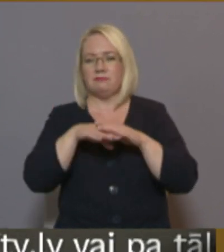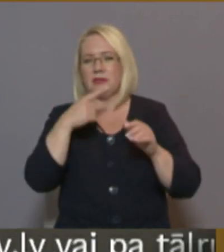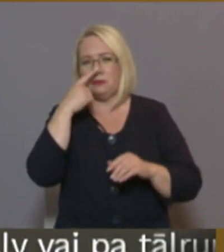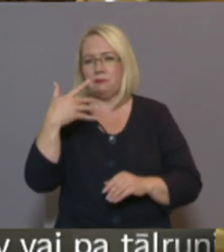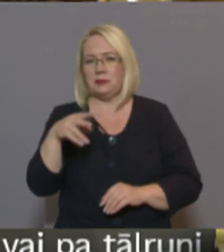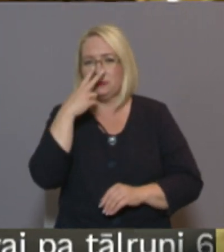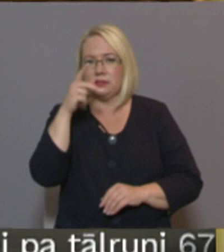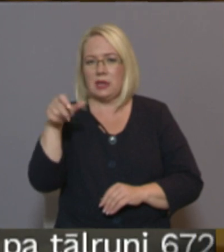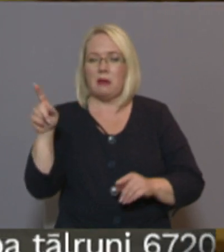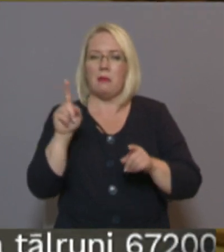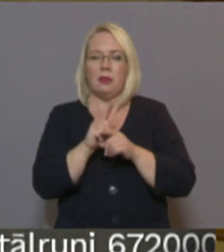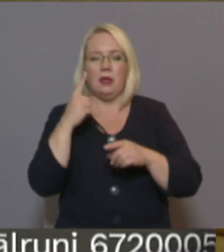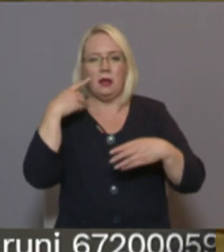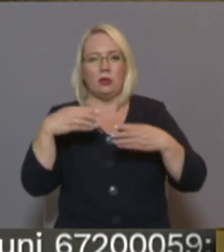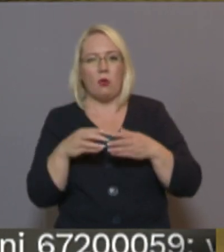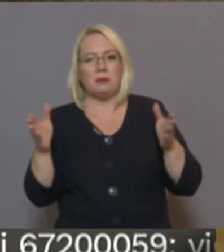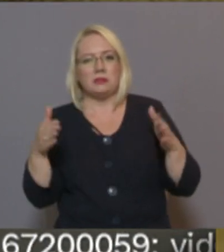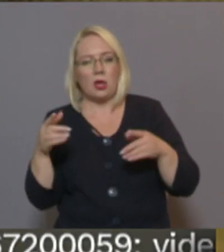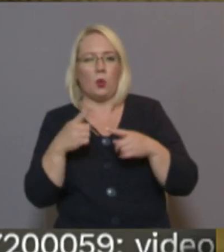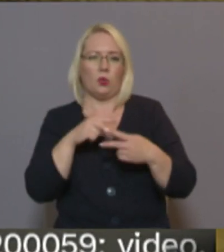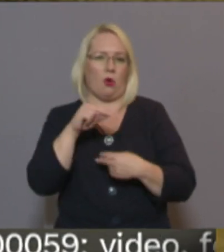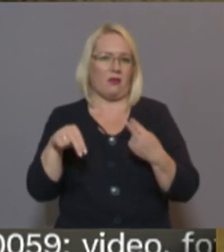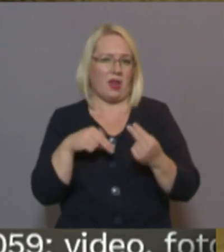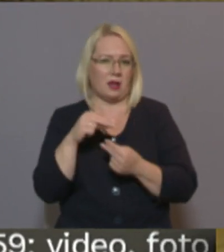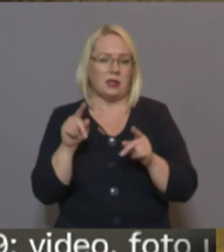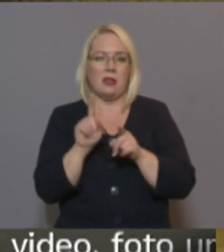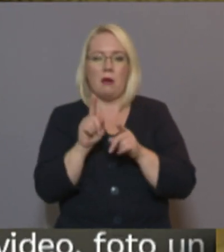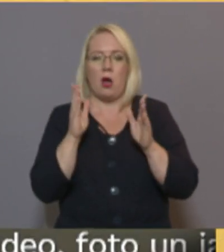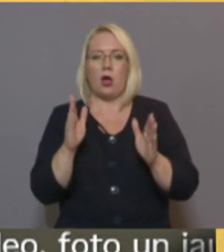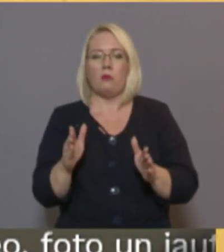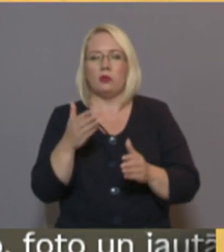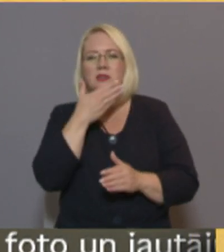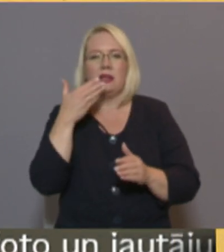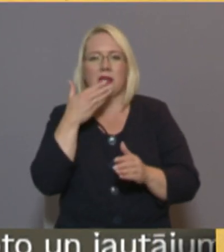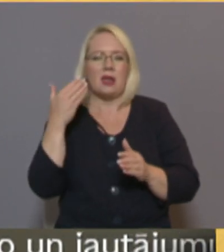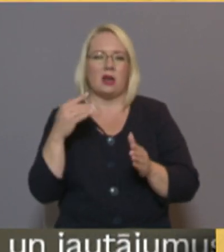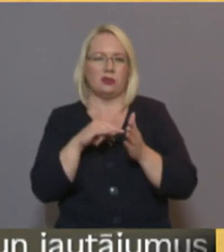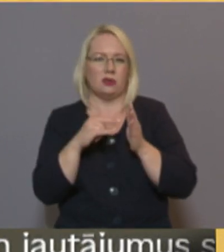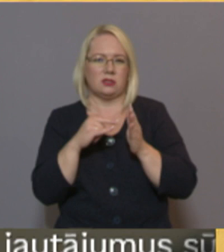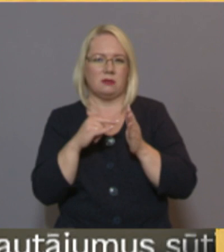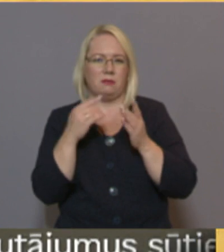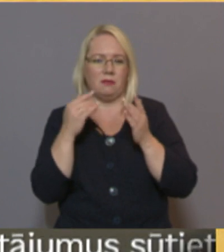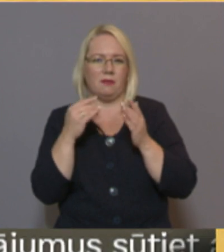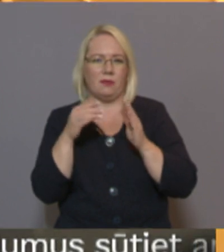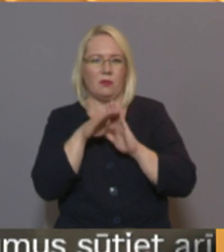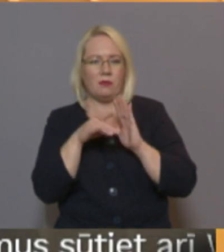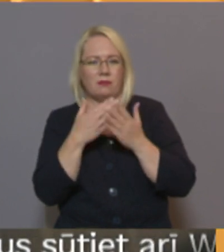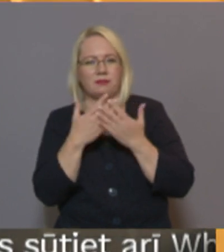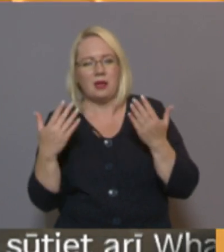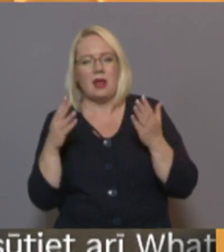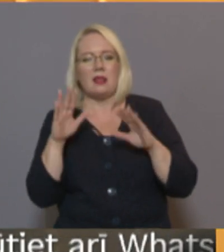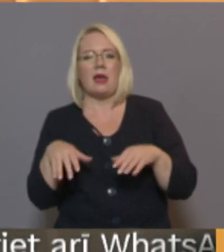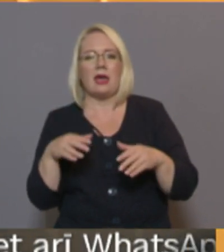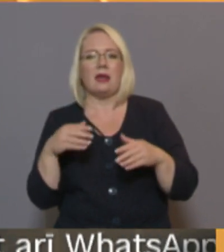bet arī domas, sēdus un konferences. Tāpat tikšot veikti energoefektivitātes pasākumi un vides pielāgošanas risinājumi